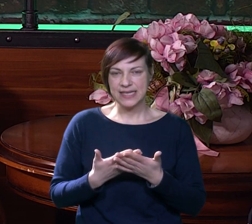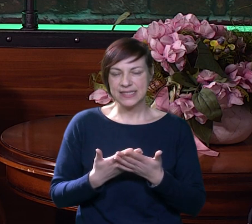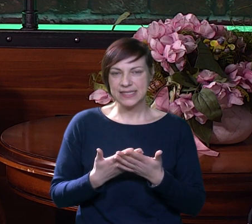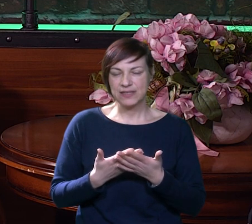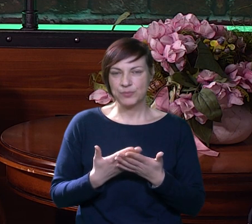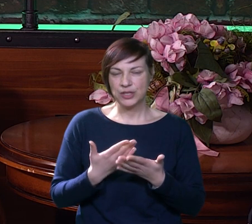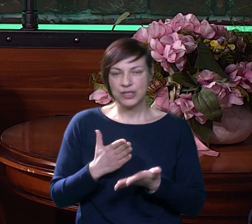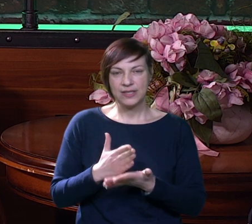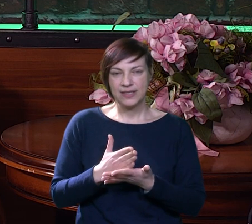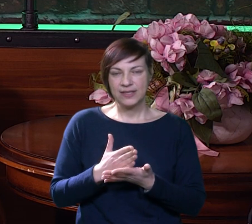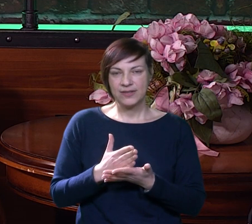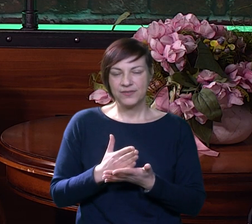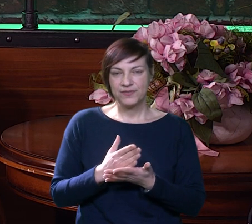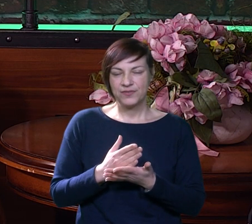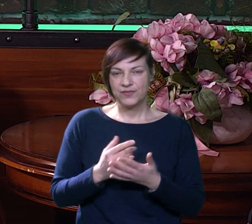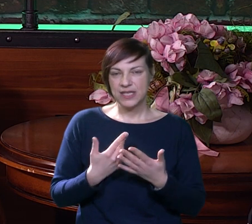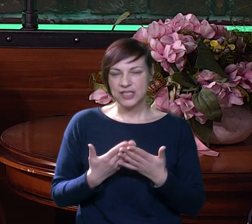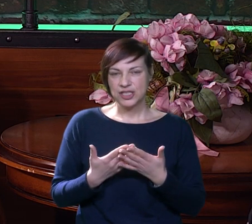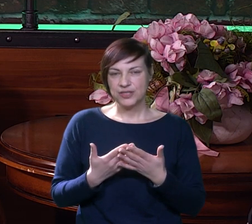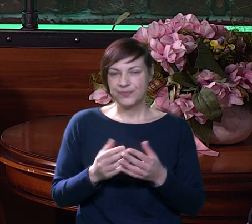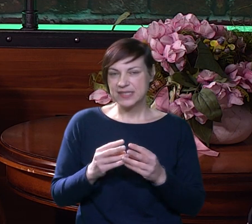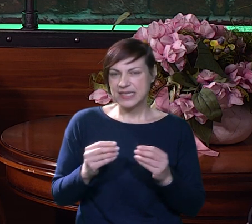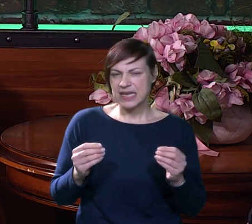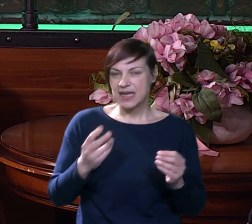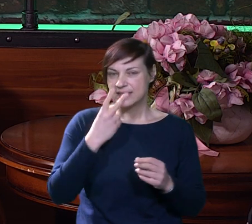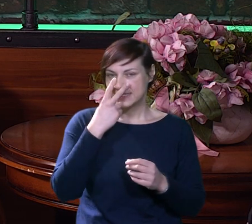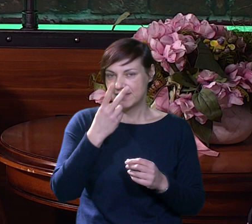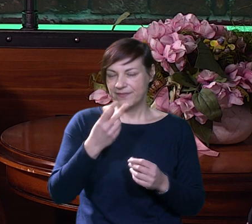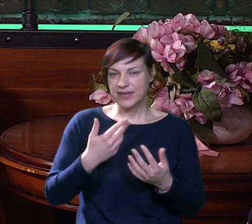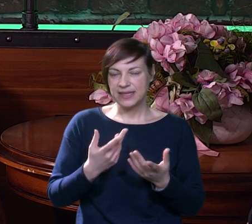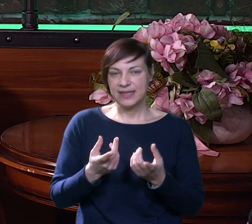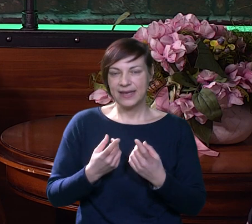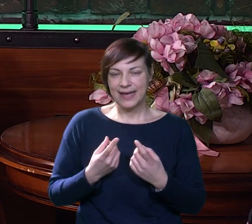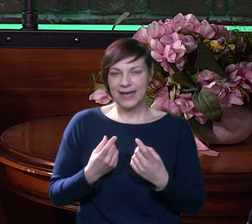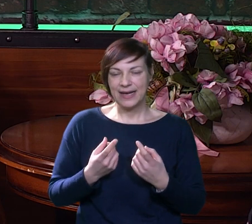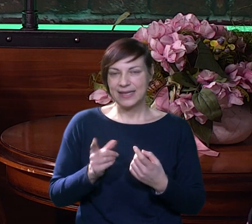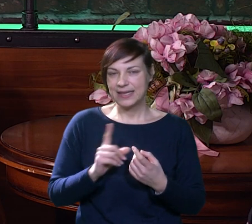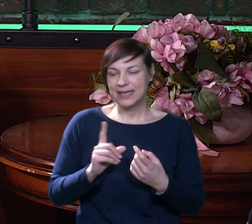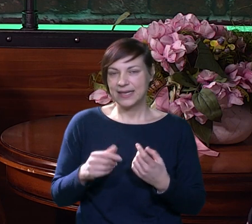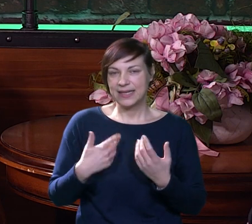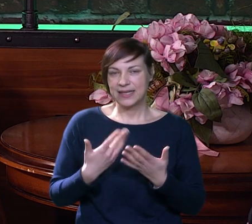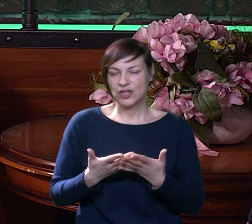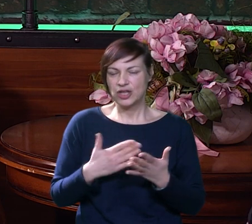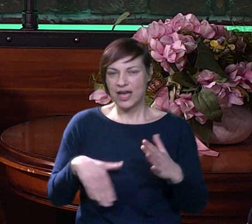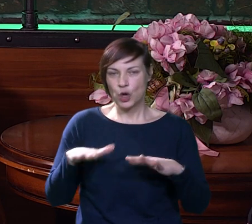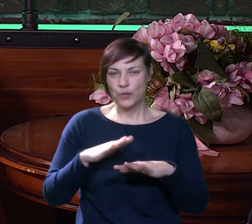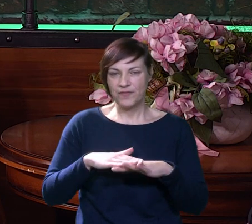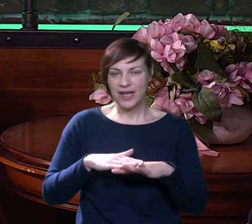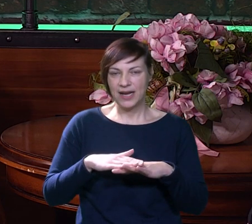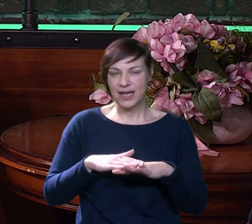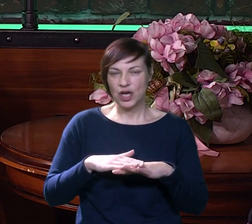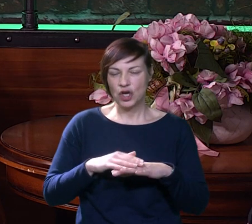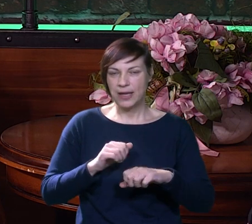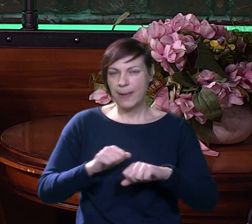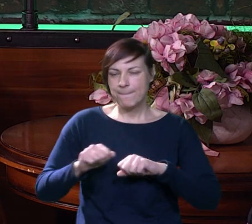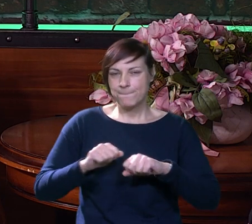onda se tu već nije se vide, ali opet nije to tako strašno. Recimo